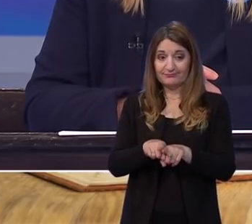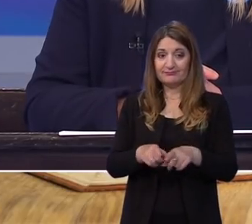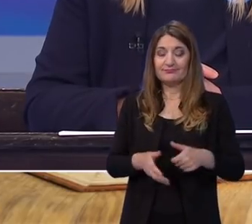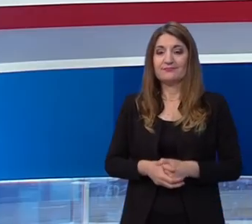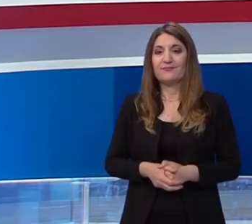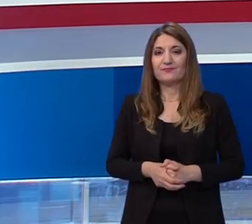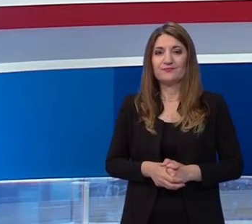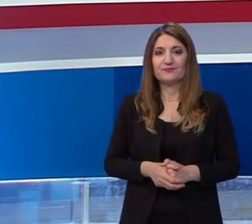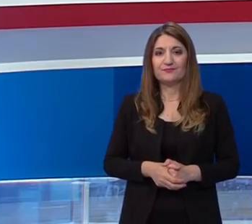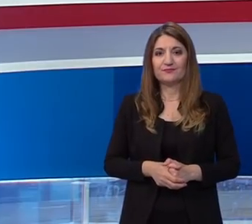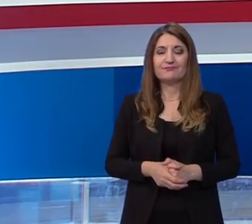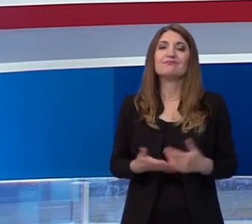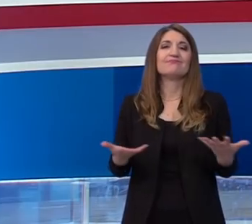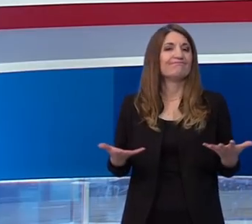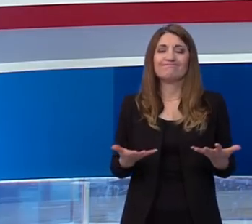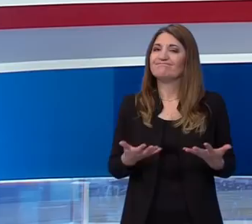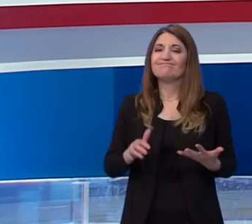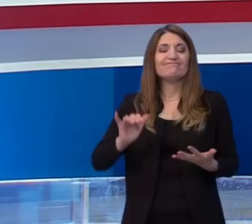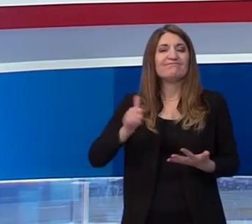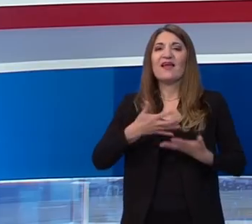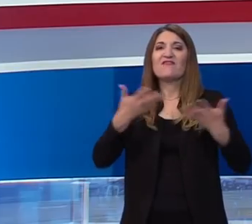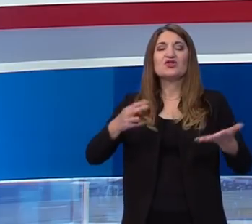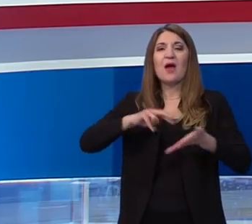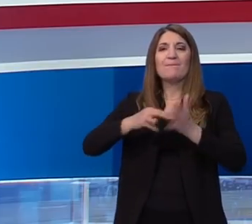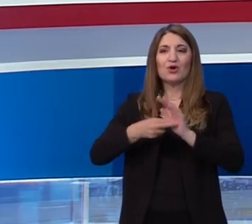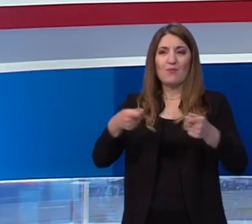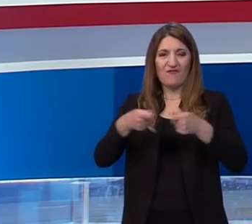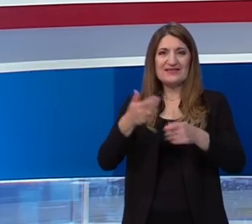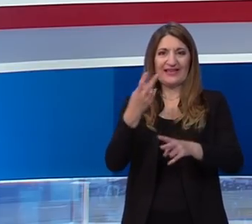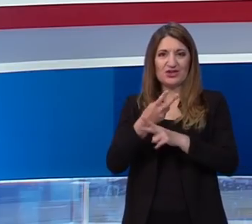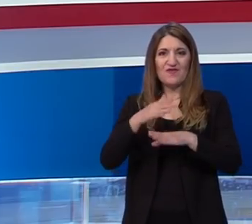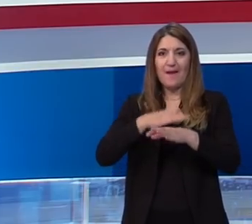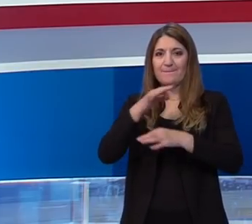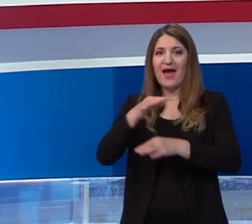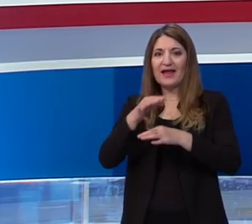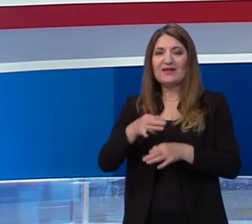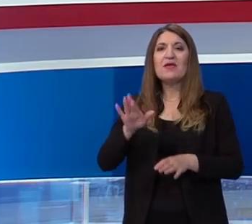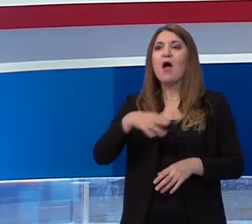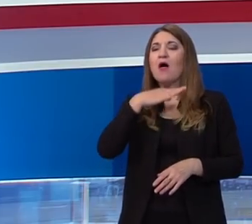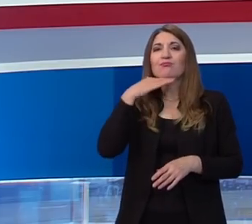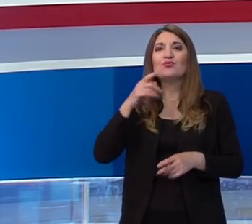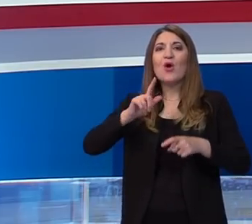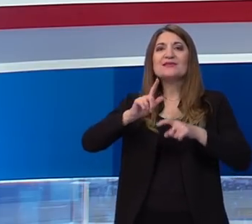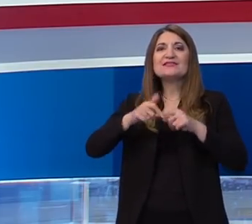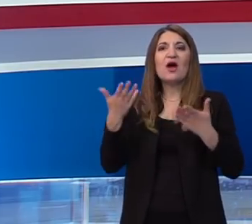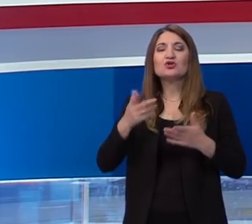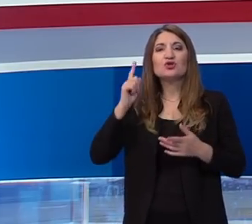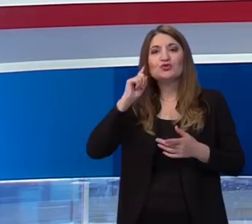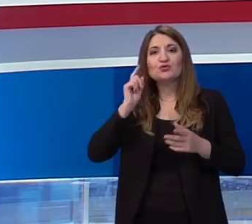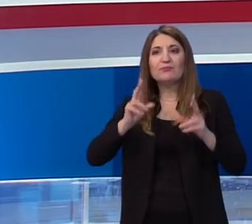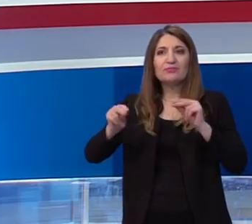Pa, definitivno, najveći problem kod državne mature je što glasine igraju glavnu ulogu u